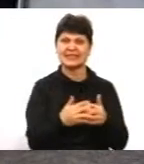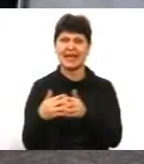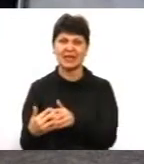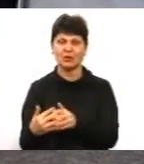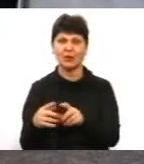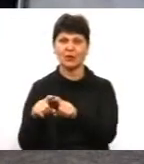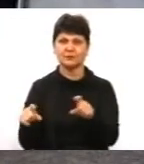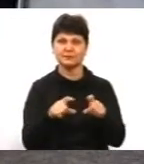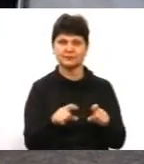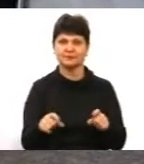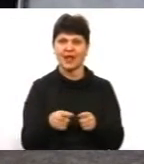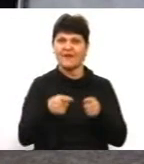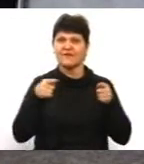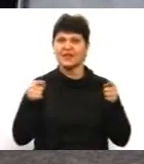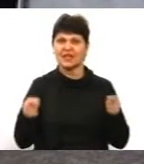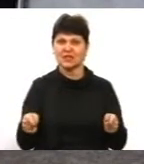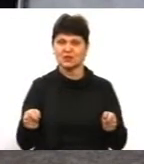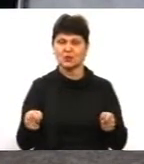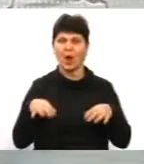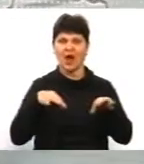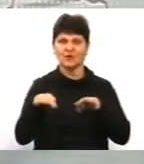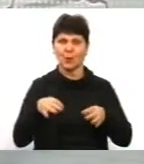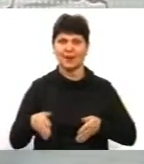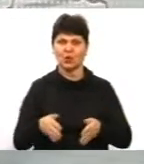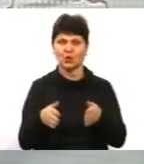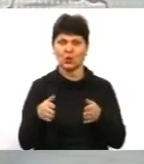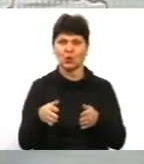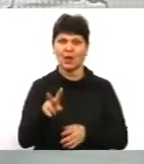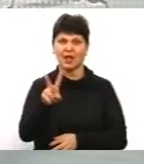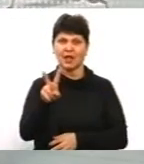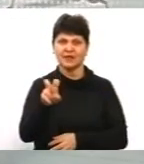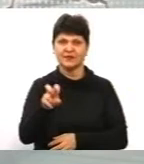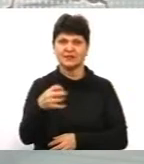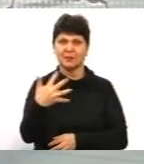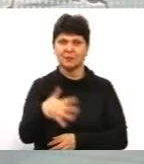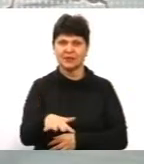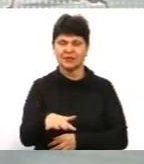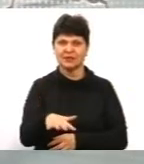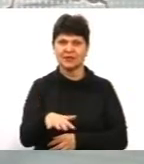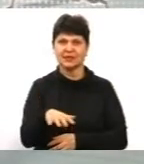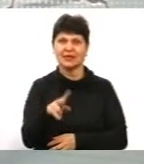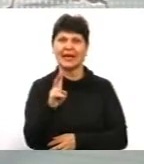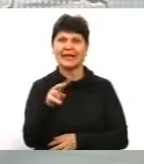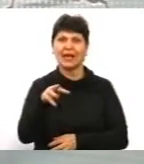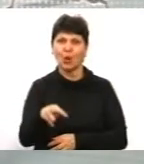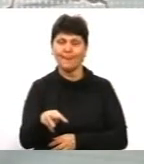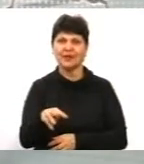відрізку автомобільної дороги від 250-го кілометра від